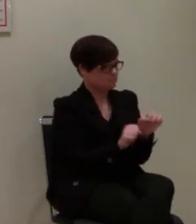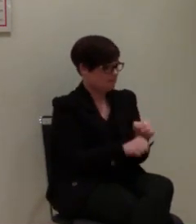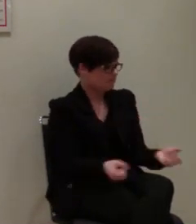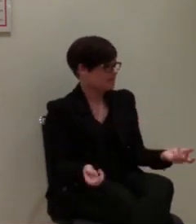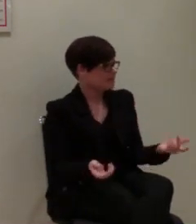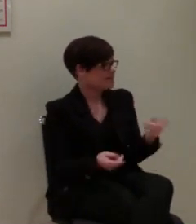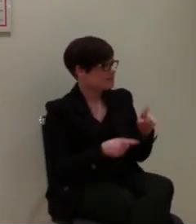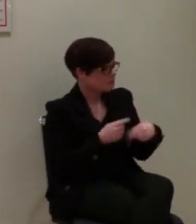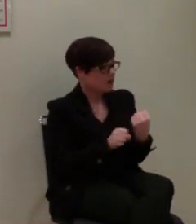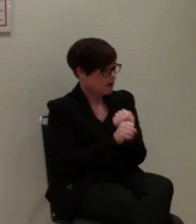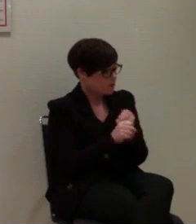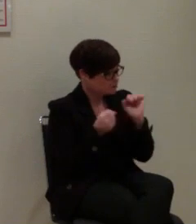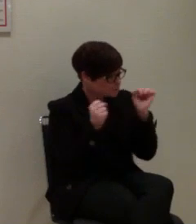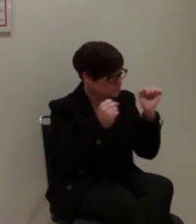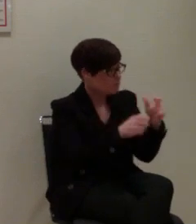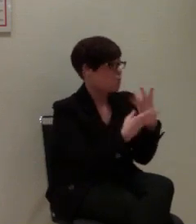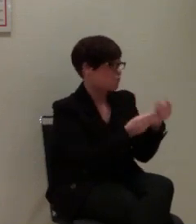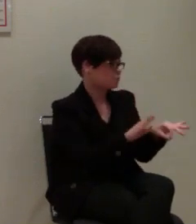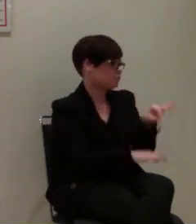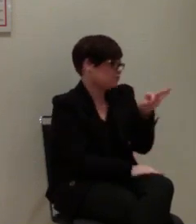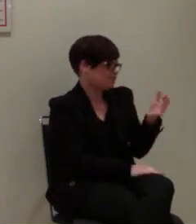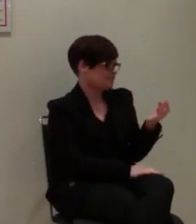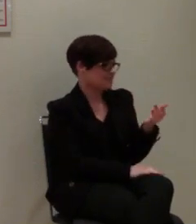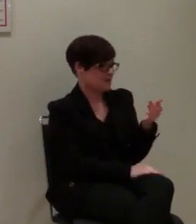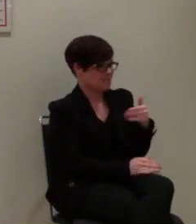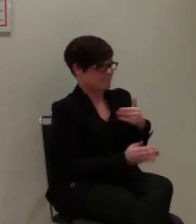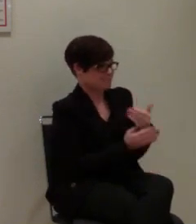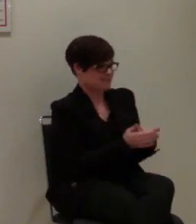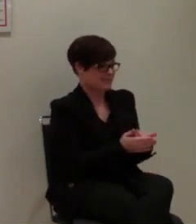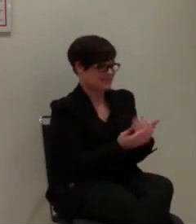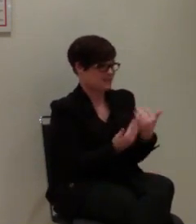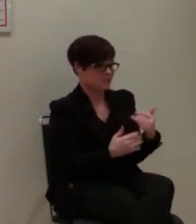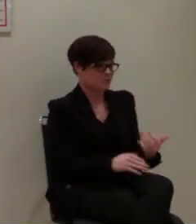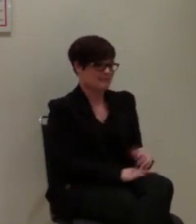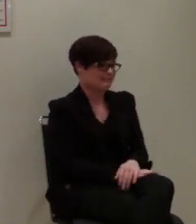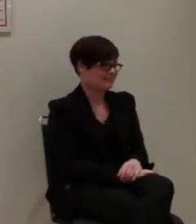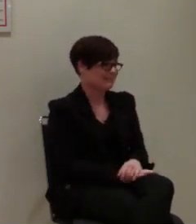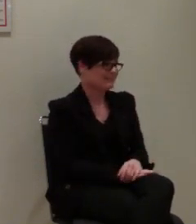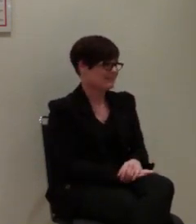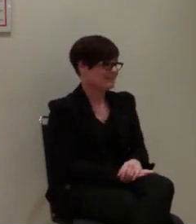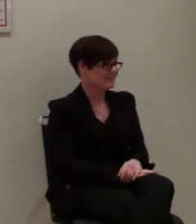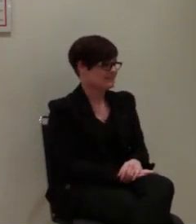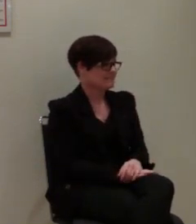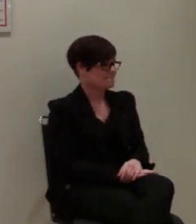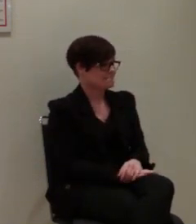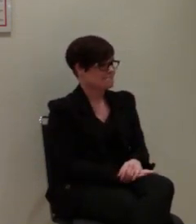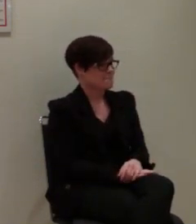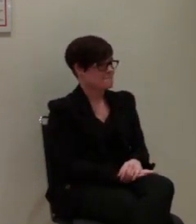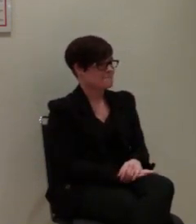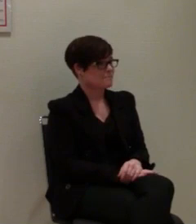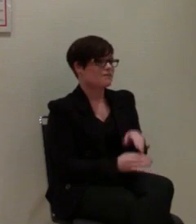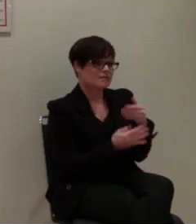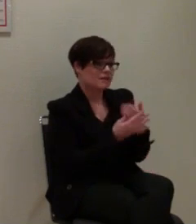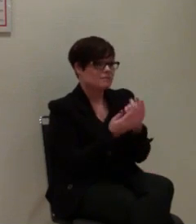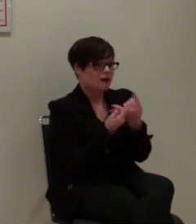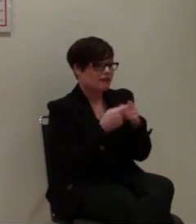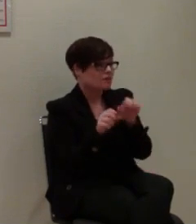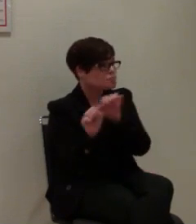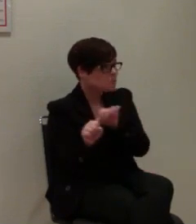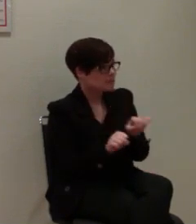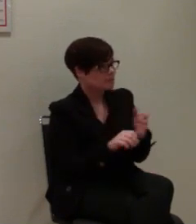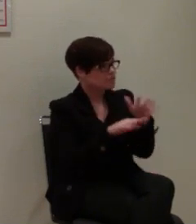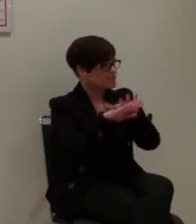arbeiten daran, dass wir dann eine Lösung dafür finden, wie man es dennoch hinkriegen kann. Wir sind dann mit dem